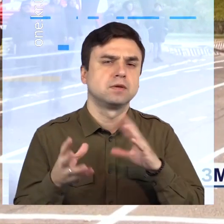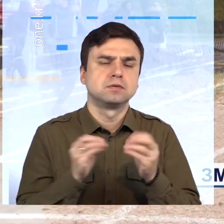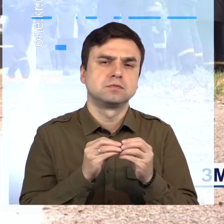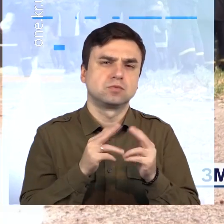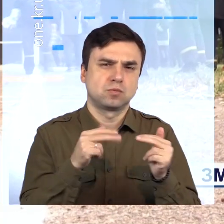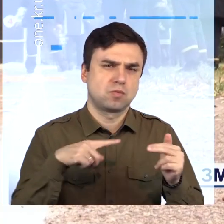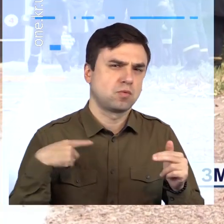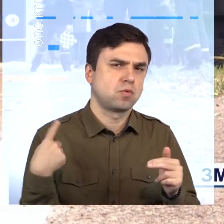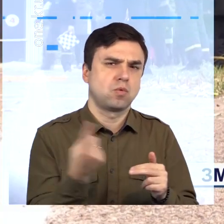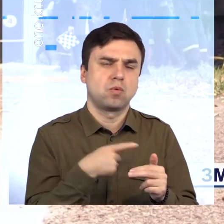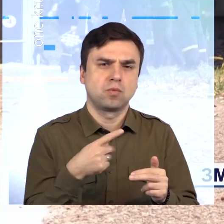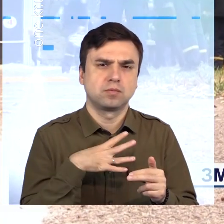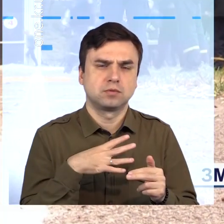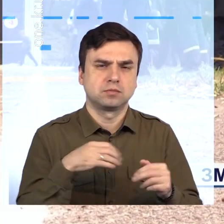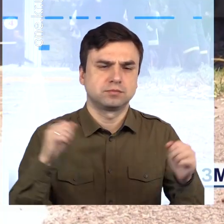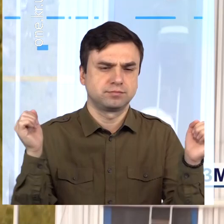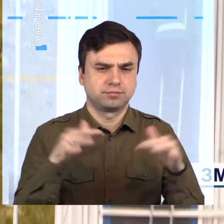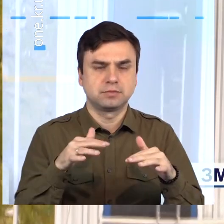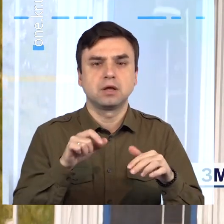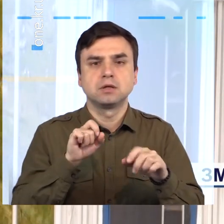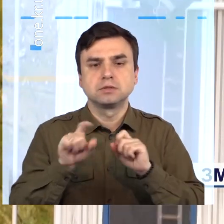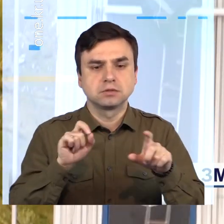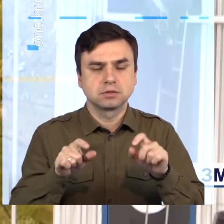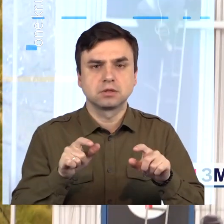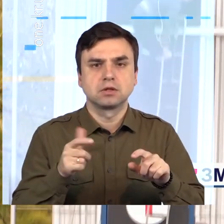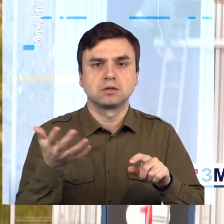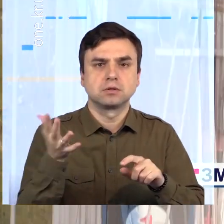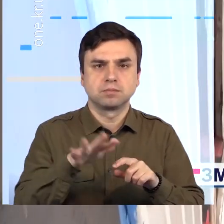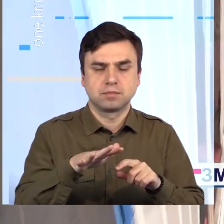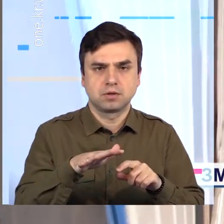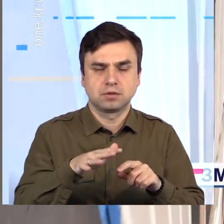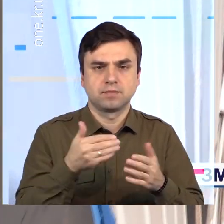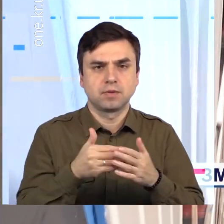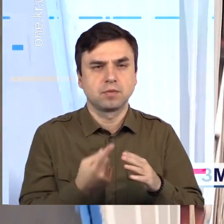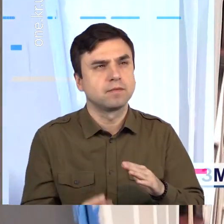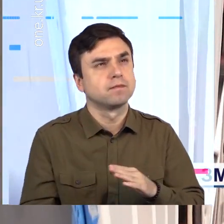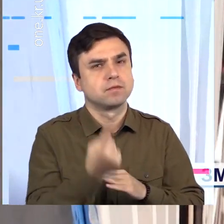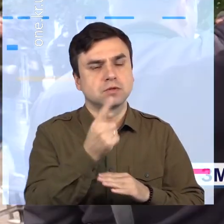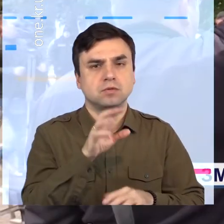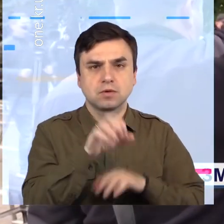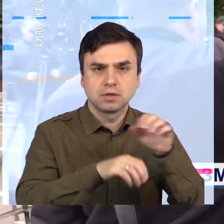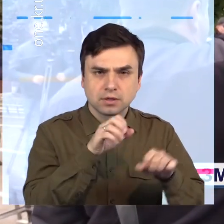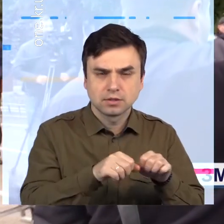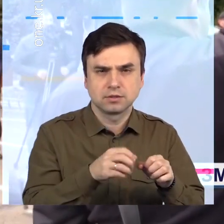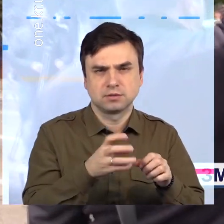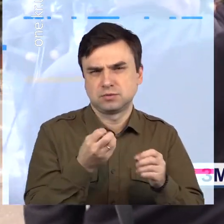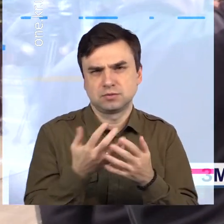Дніпропетровщини змагались між собою в п'яти дисциплінах. Це підйом по висуваній драбині, підйом по штурмовій драбині.